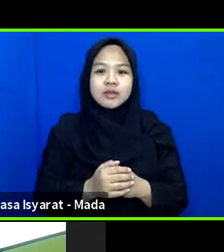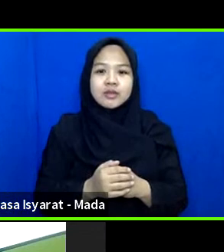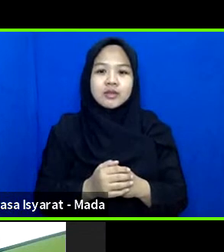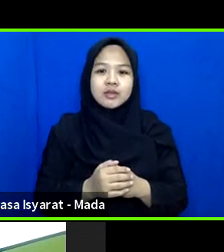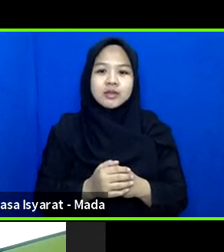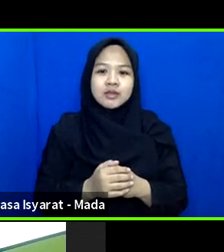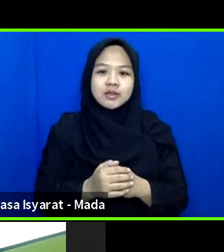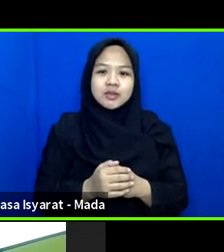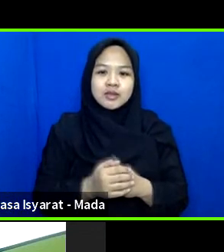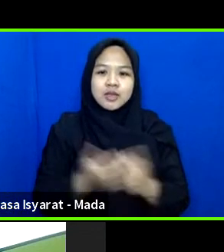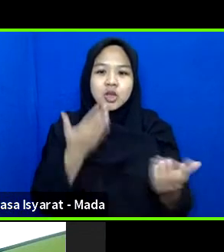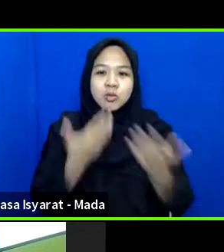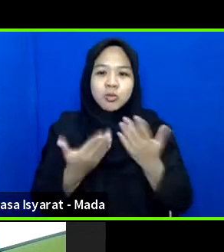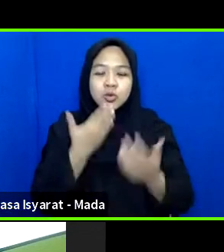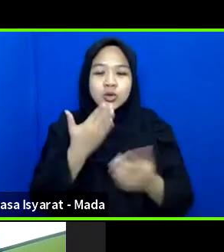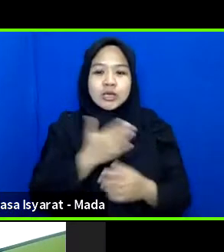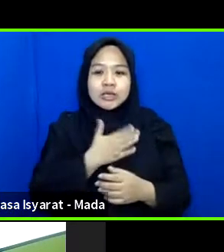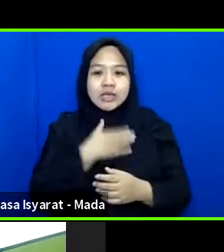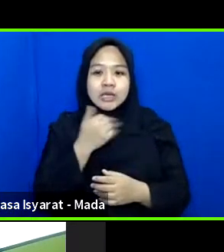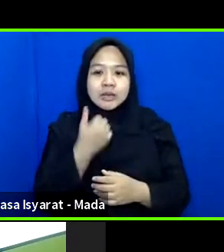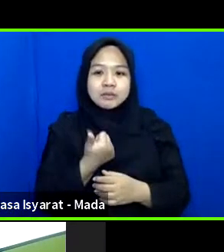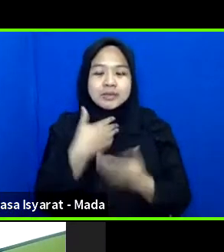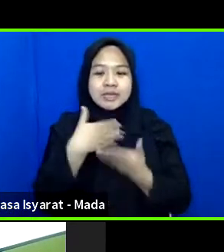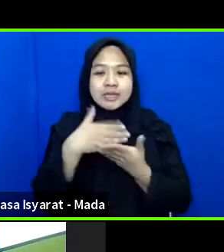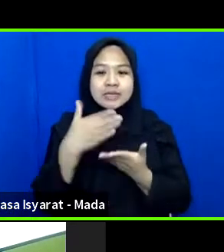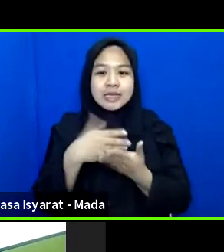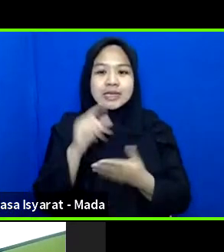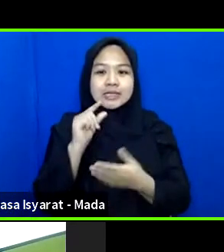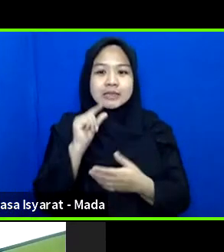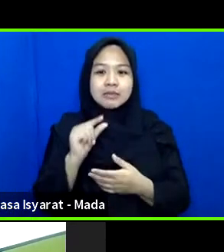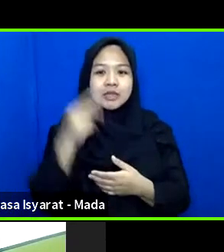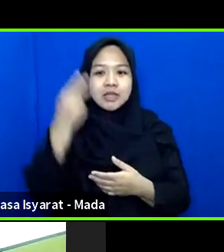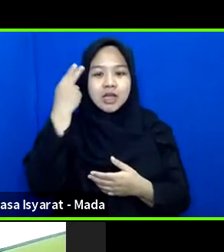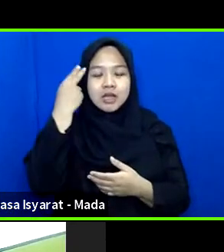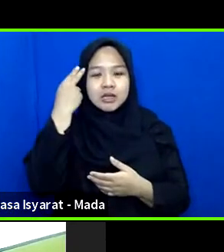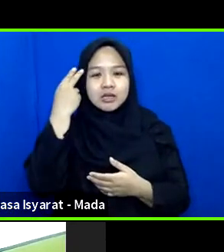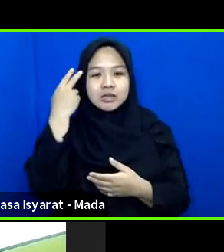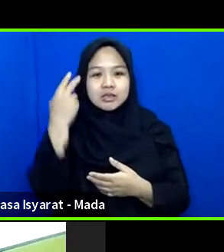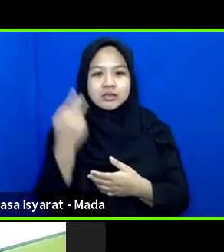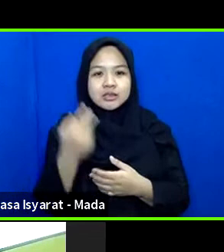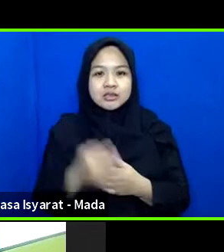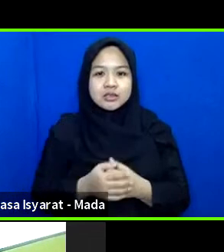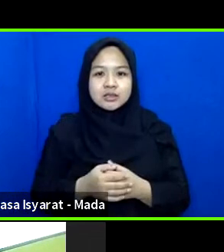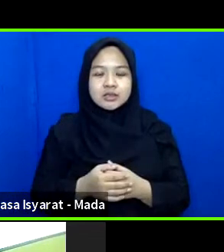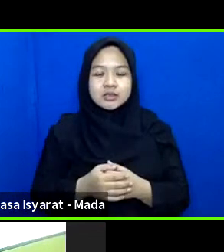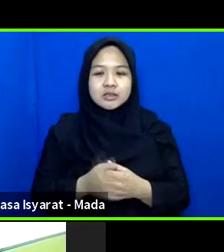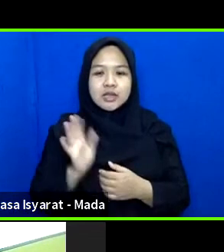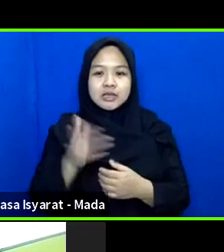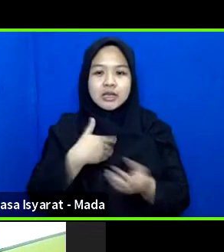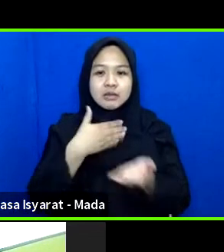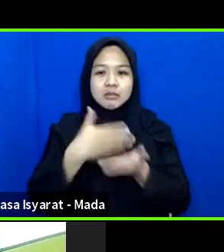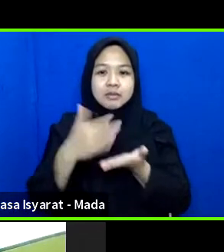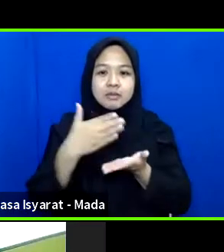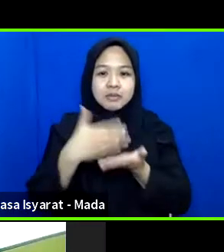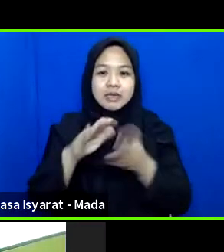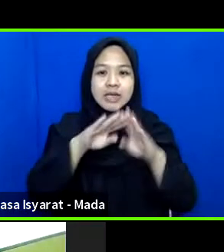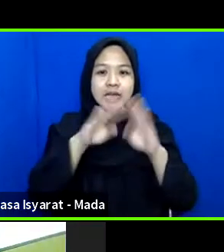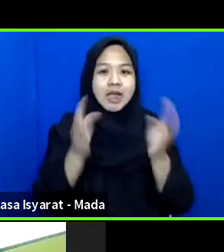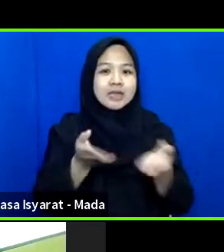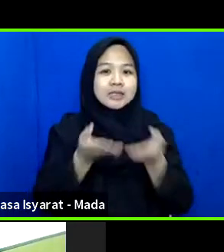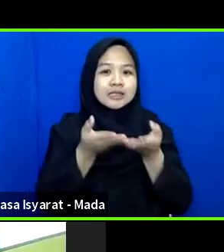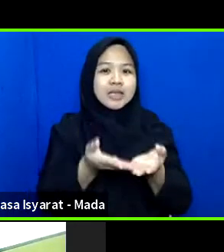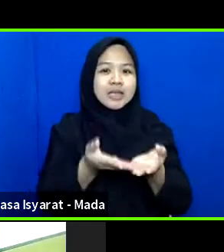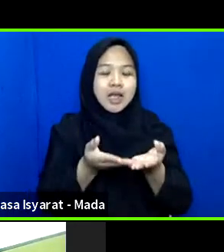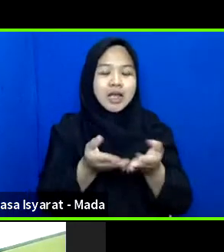Mungkin saya bisa Sharing sebentar Untuk sebelum Pembagian Hadiah